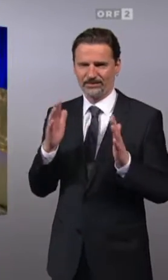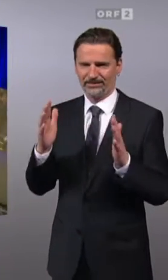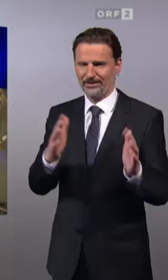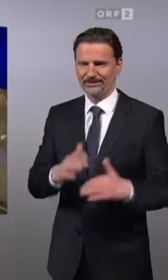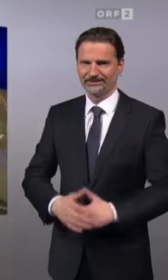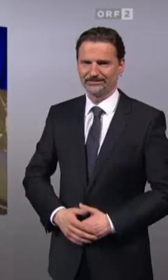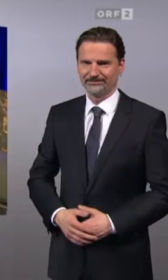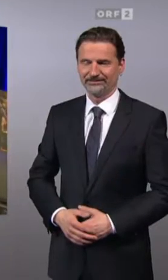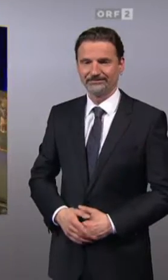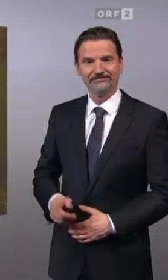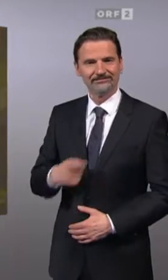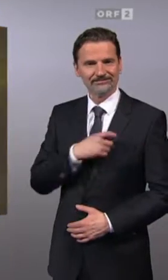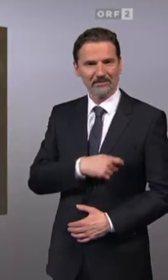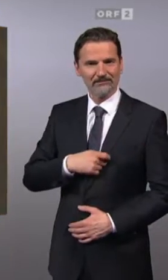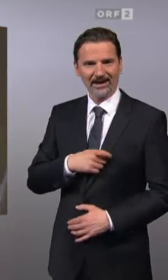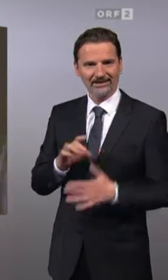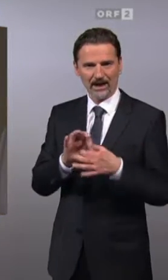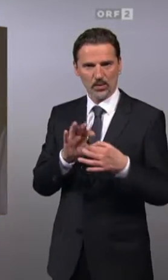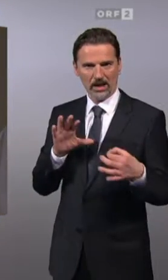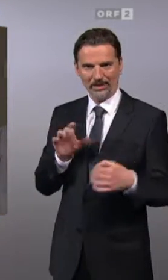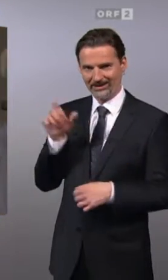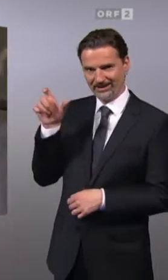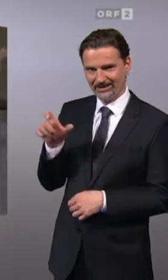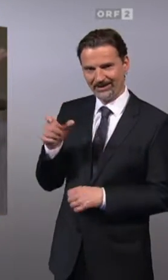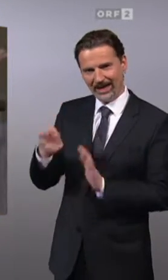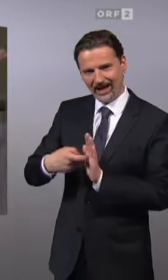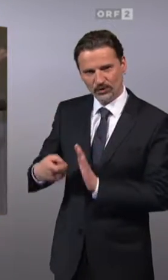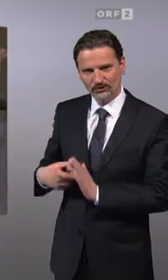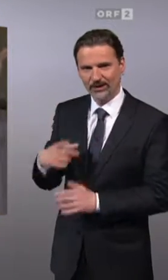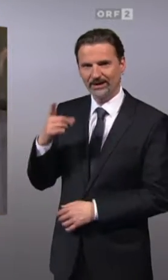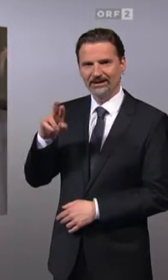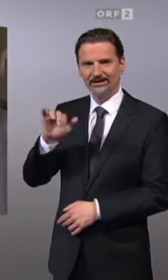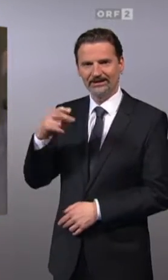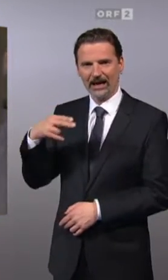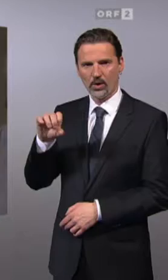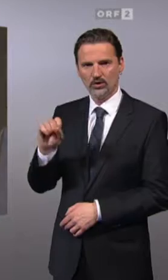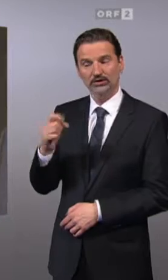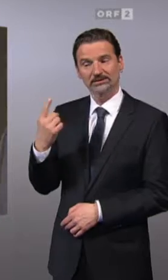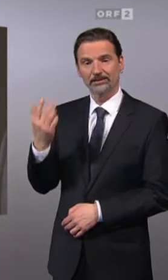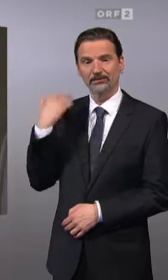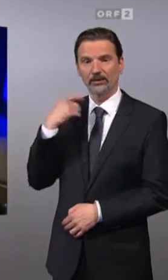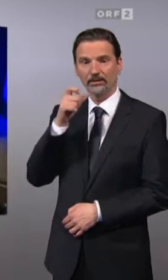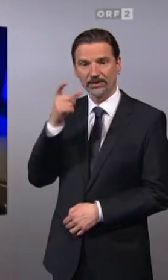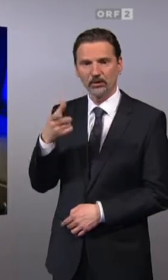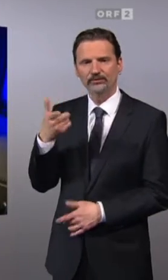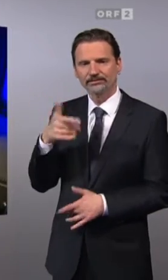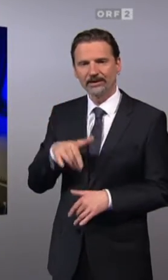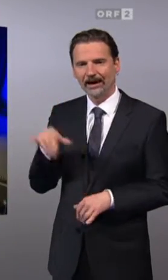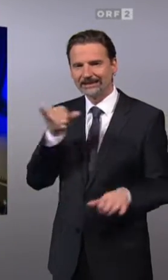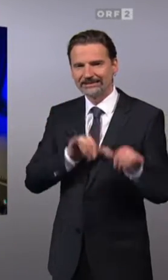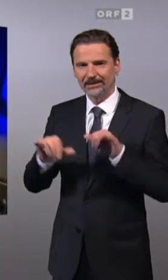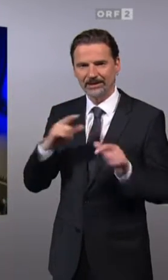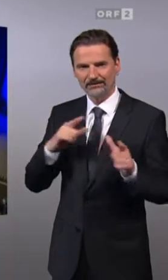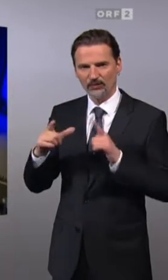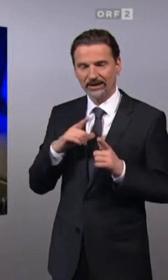Der parteilose Herausforderer Jerzy Trahoš, ein ehemaliger Chemie-Professor und Politquereinsteiger, gratuliert dem